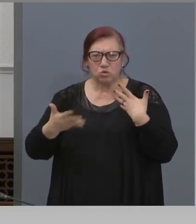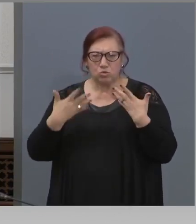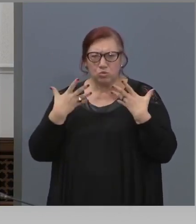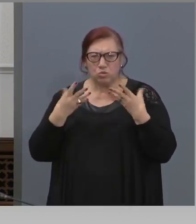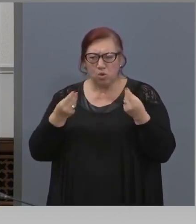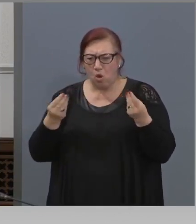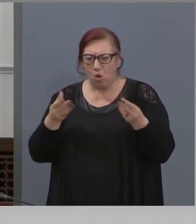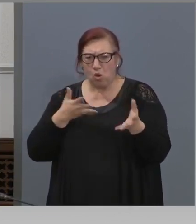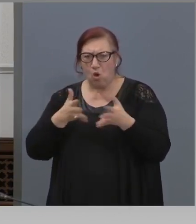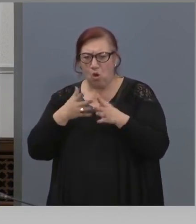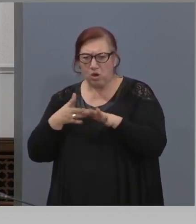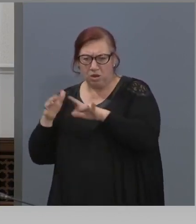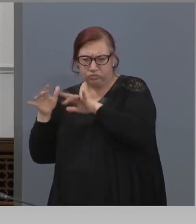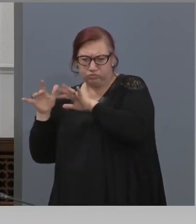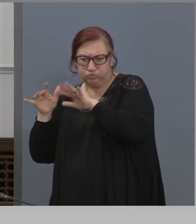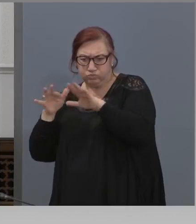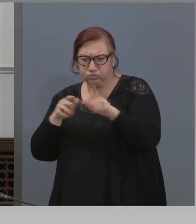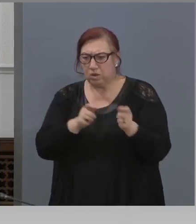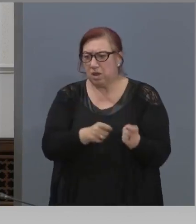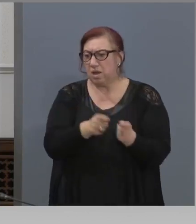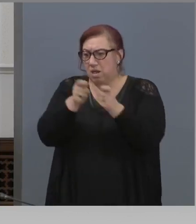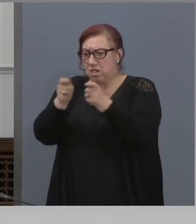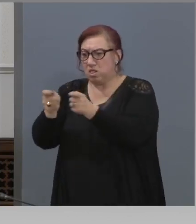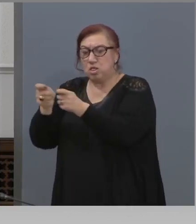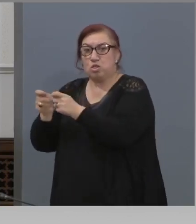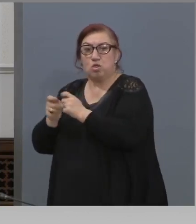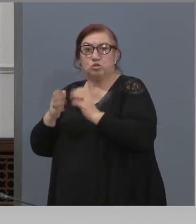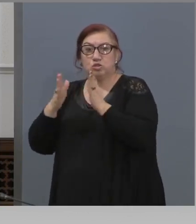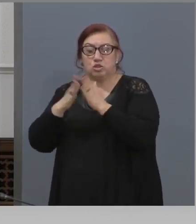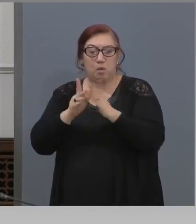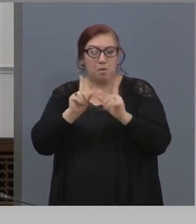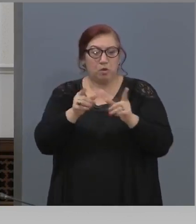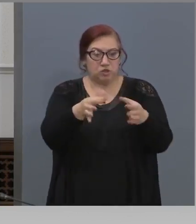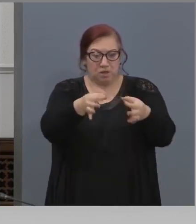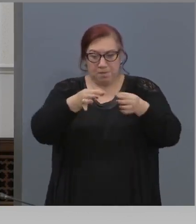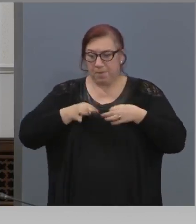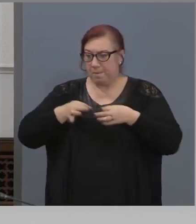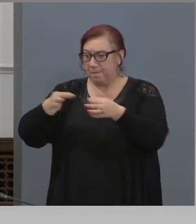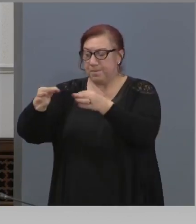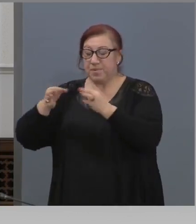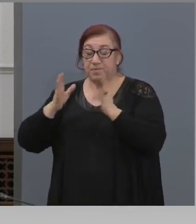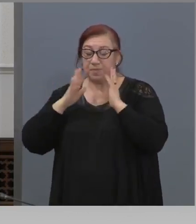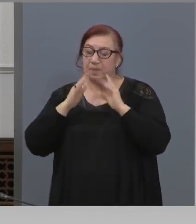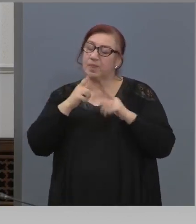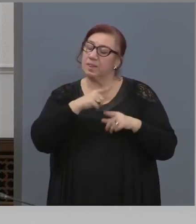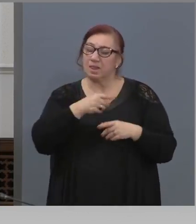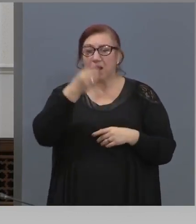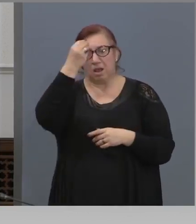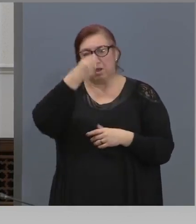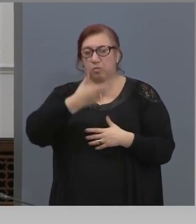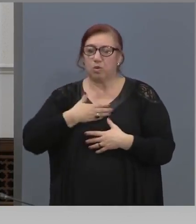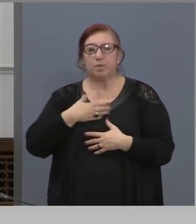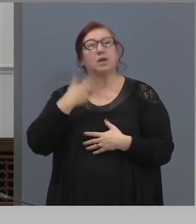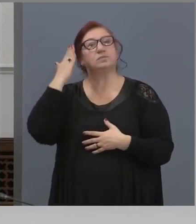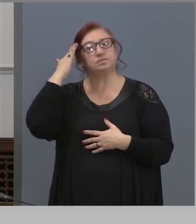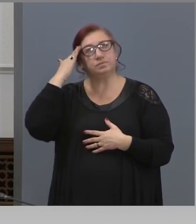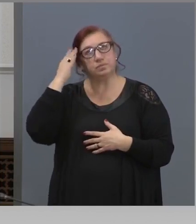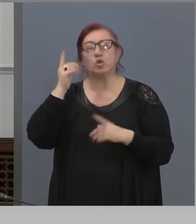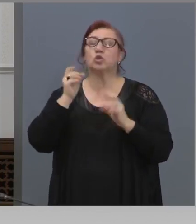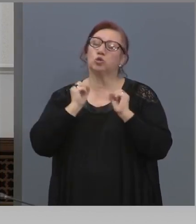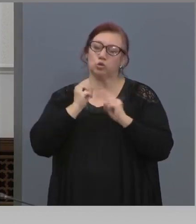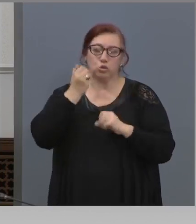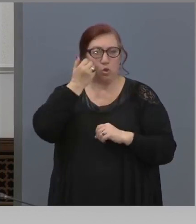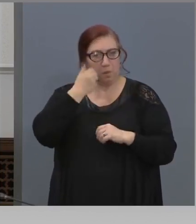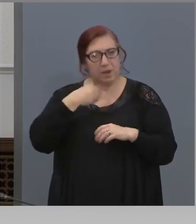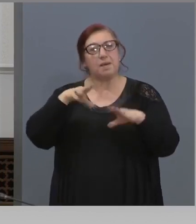разнесе по домовете и ако има малко зараза и те се съобразиха с това. Колкото и пак, да кажем, за първи път